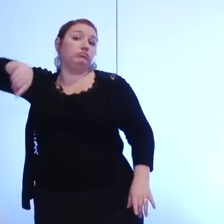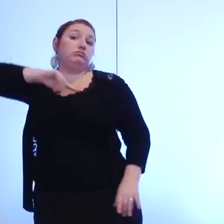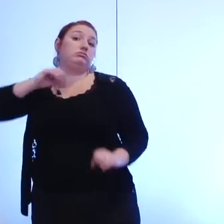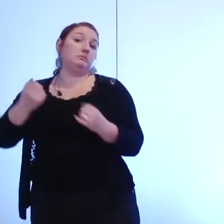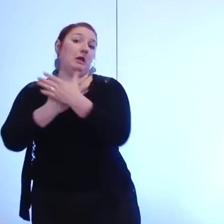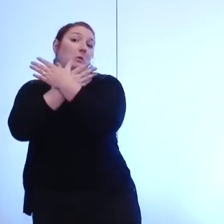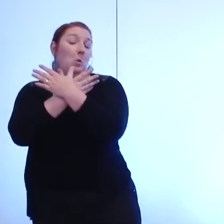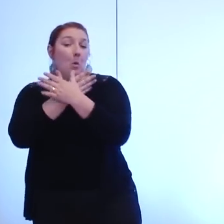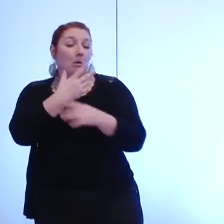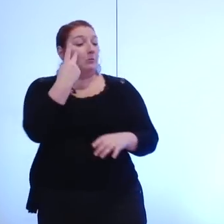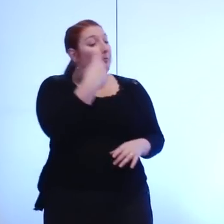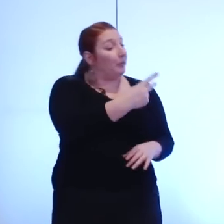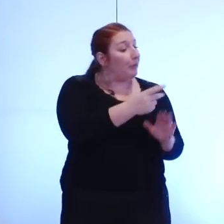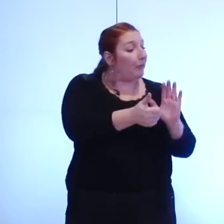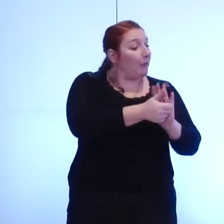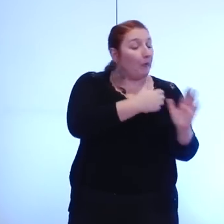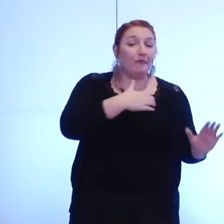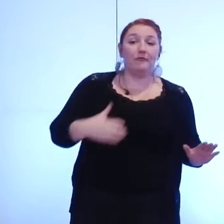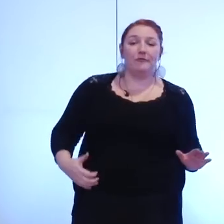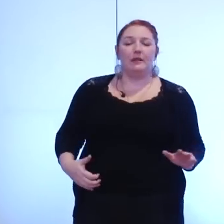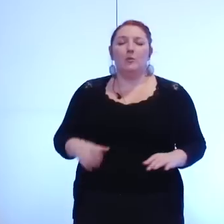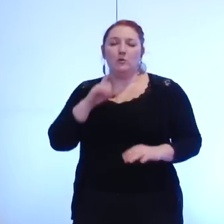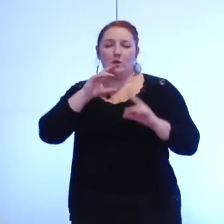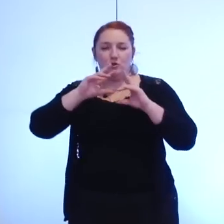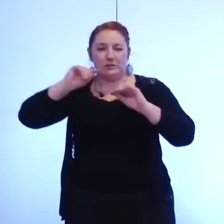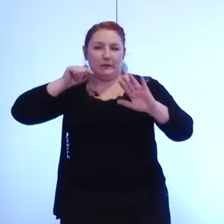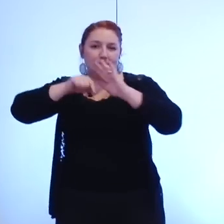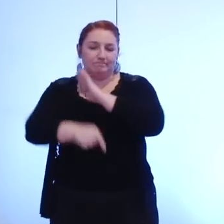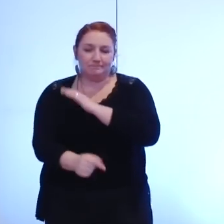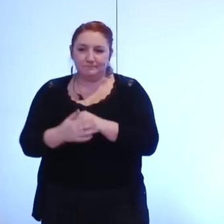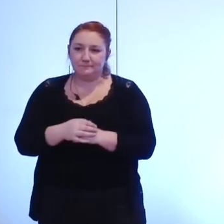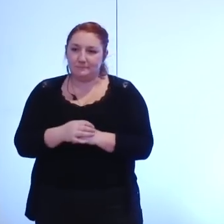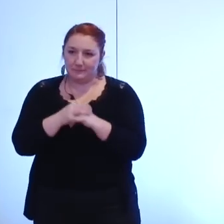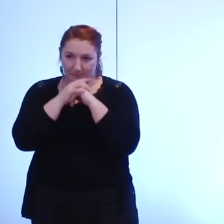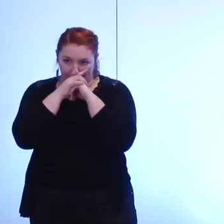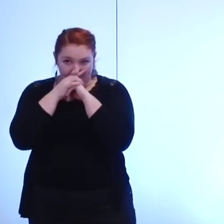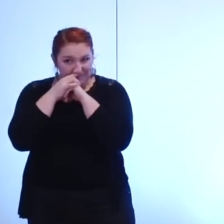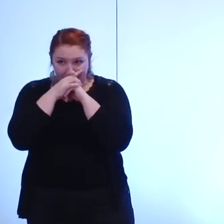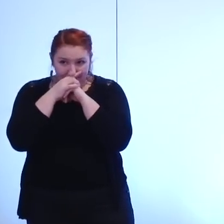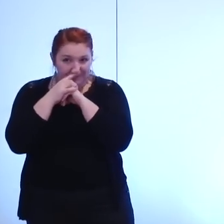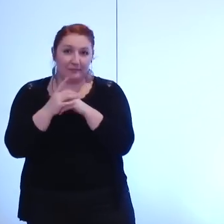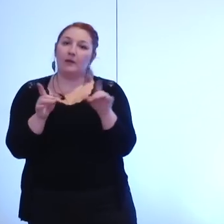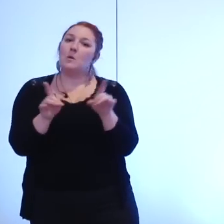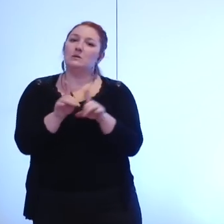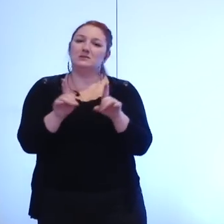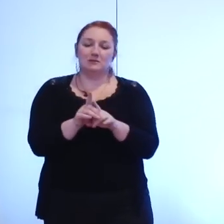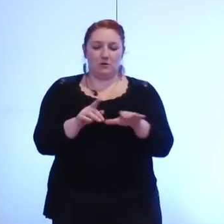dans quelques minutes pas d'élargissement également du périmètre de l'agglomération